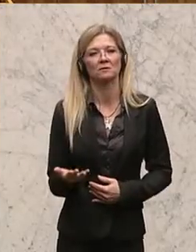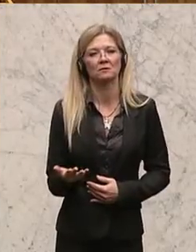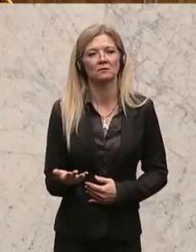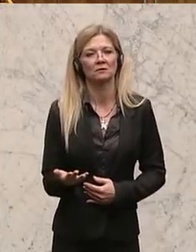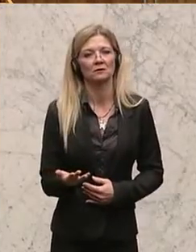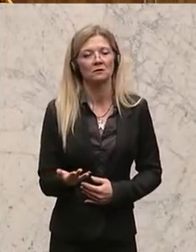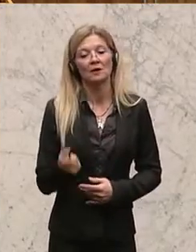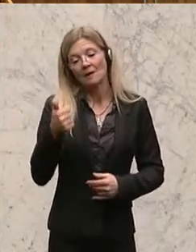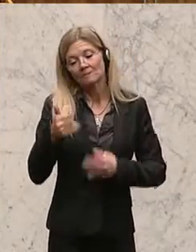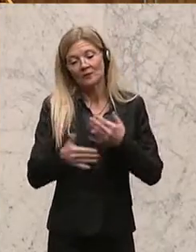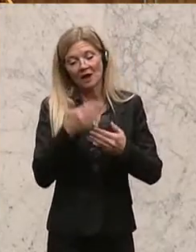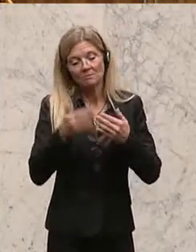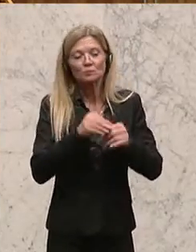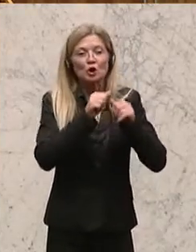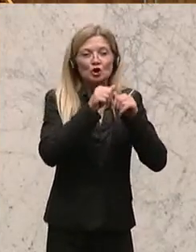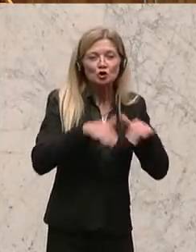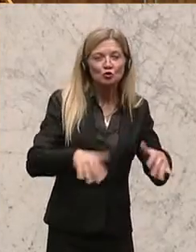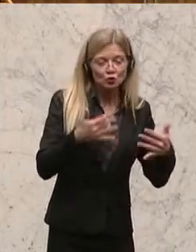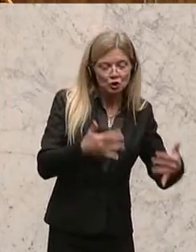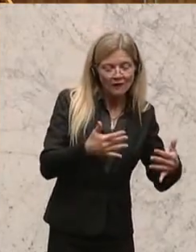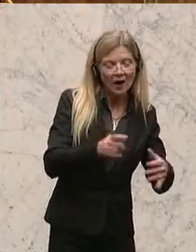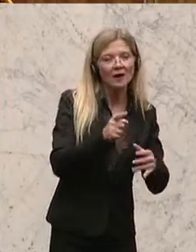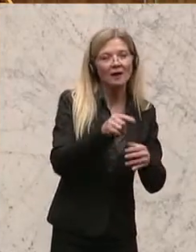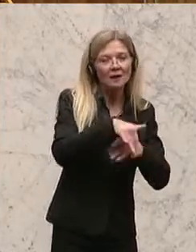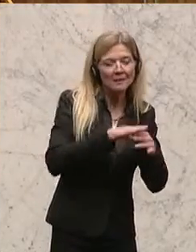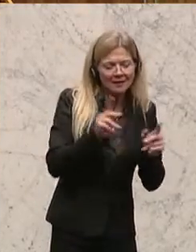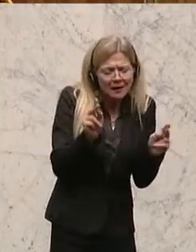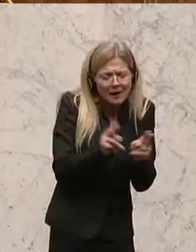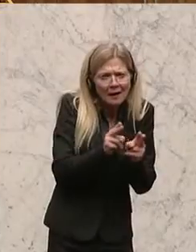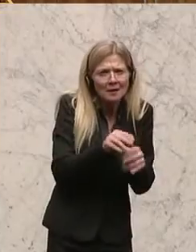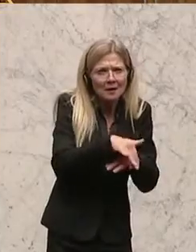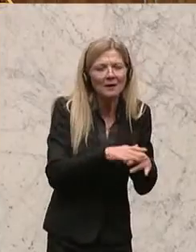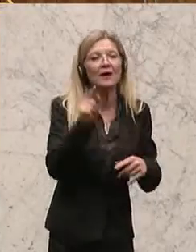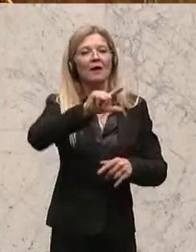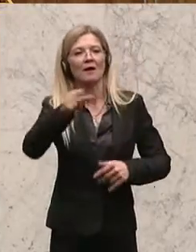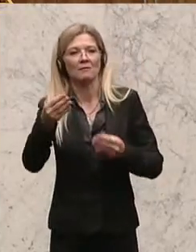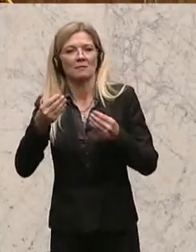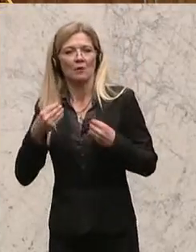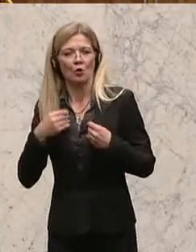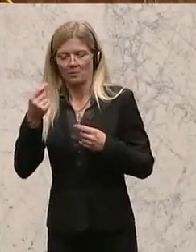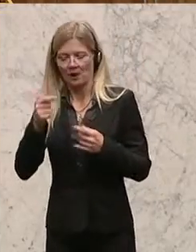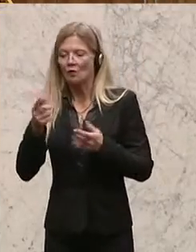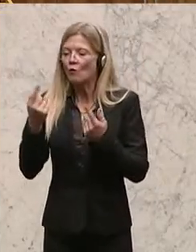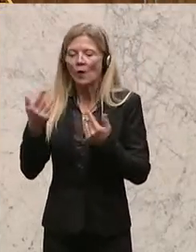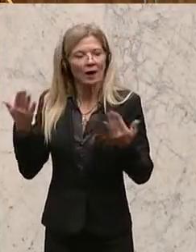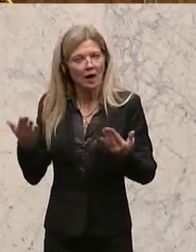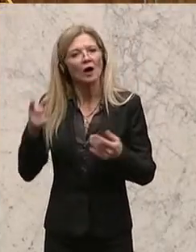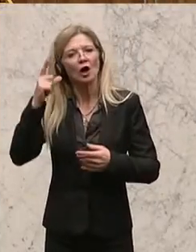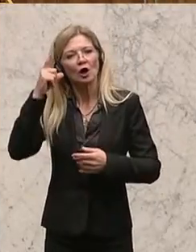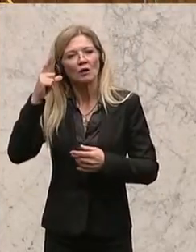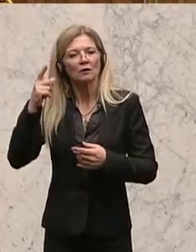strukturschwachen Gemeinden, die kleinen Gemeinden. Die Länder bekommen das Geld aus dem Steuertopf nach der Einwohnerzahl.